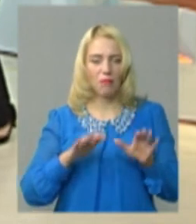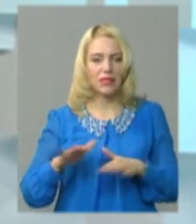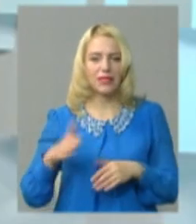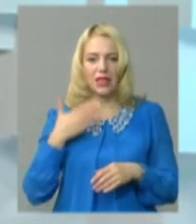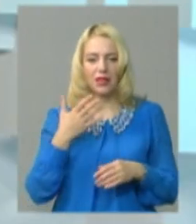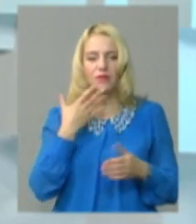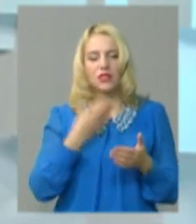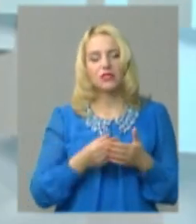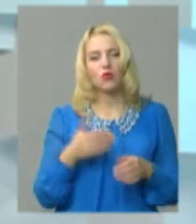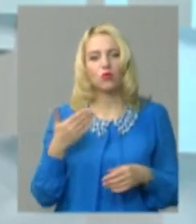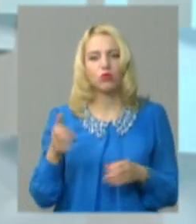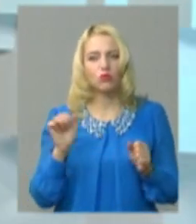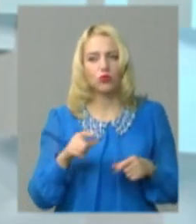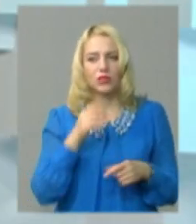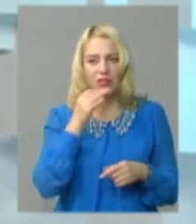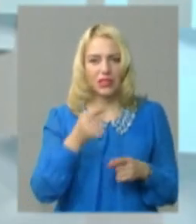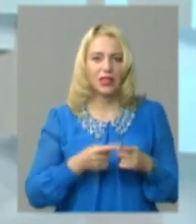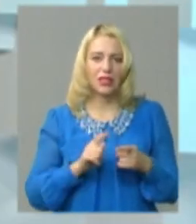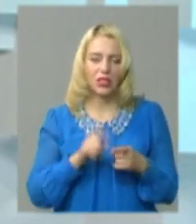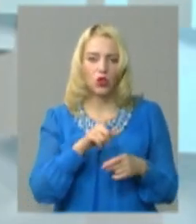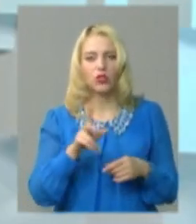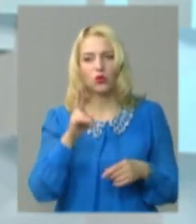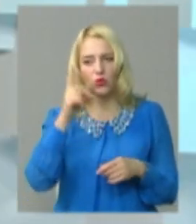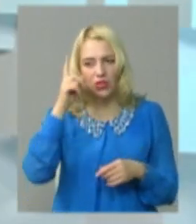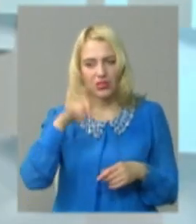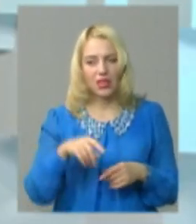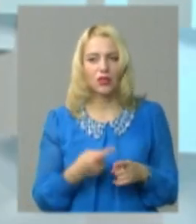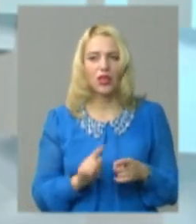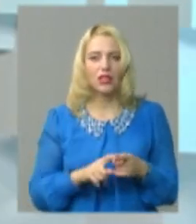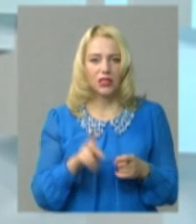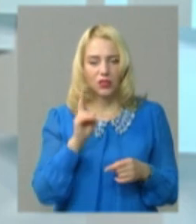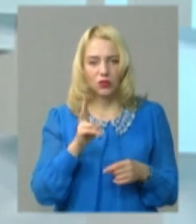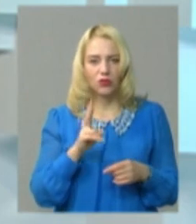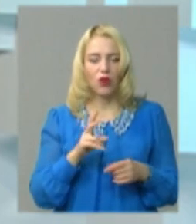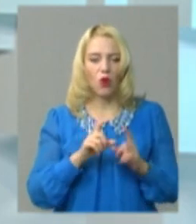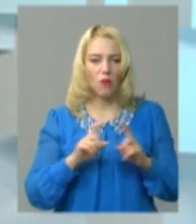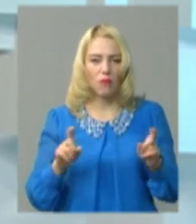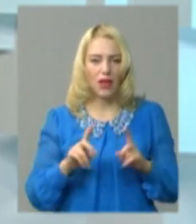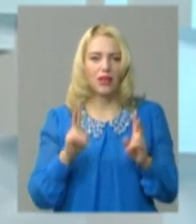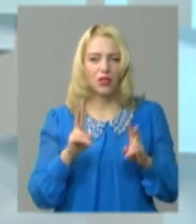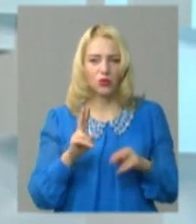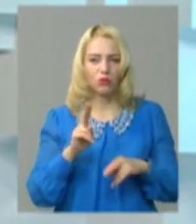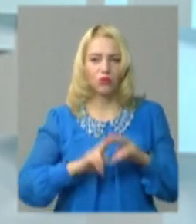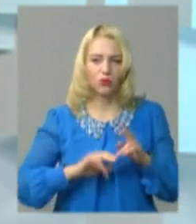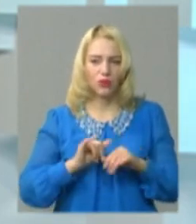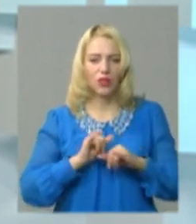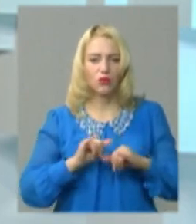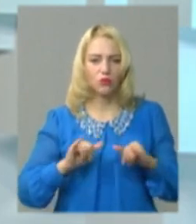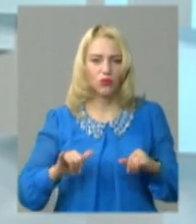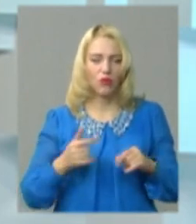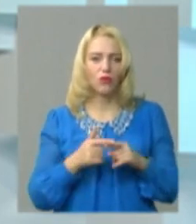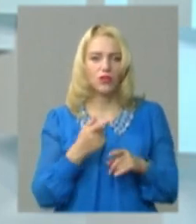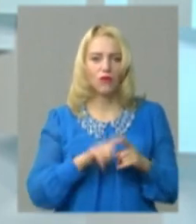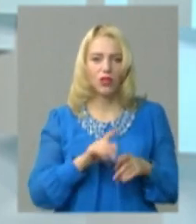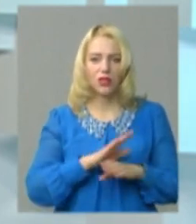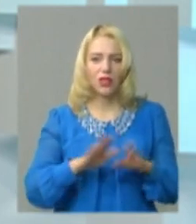Я зі свого боку можу сказати, що тих людей, яких я знаю, і ті, як то кажуть, компанії, які будуються і розбудовуються, вони